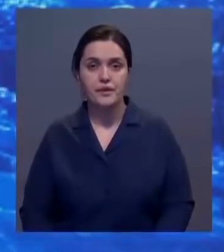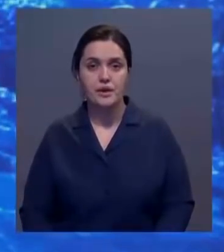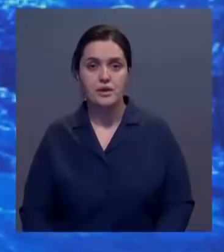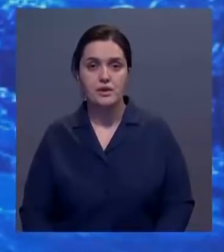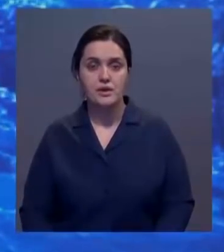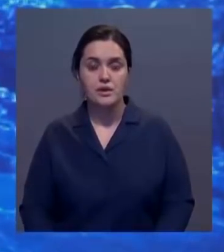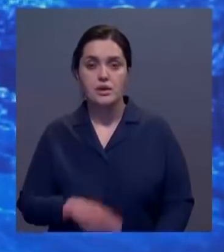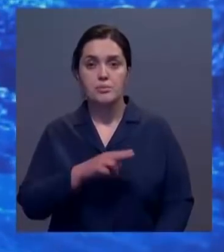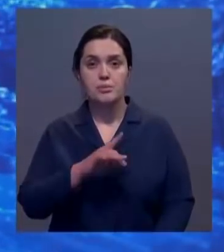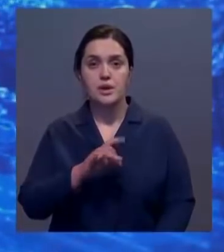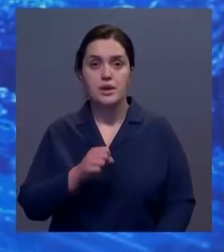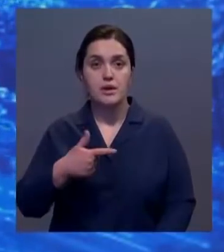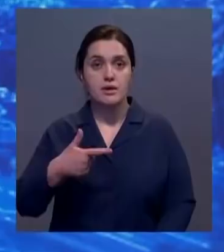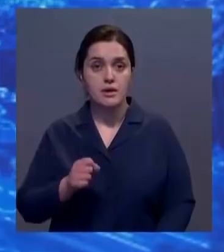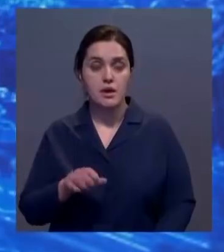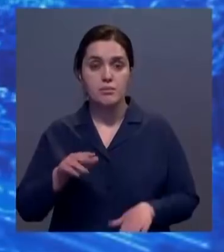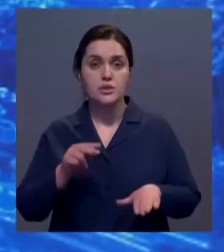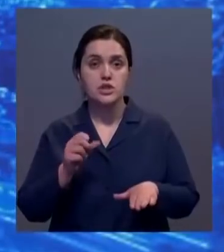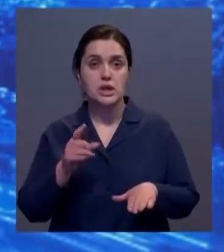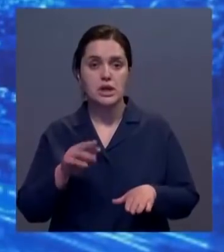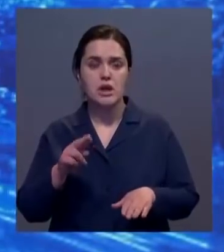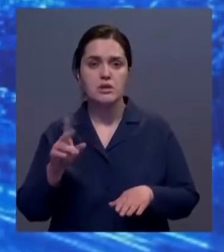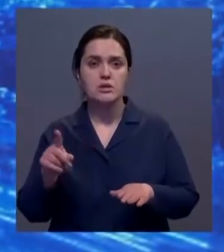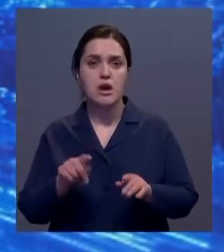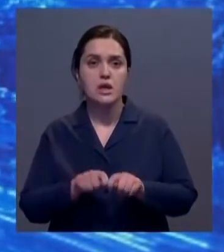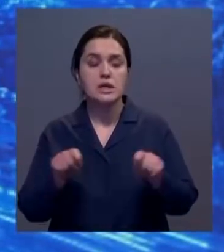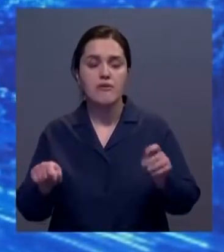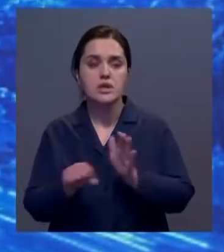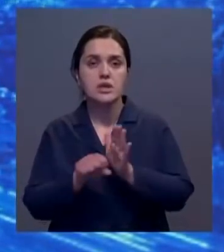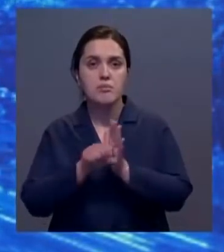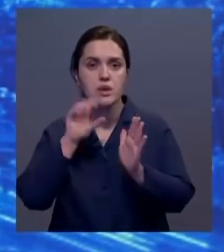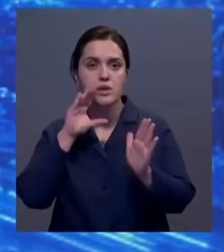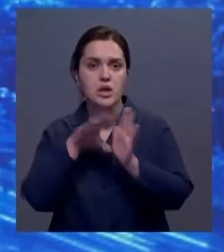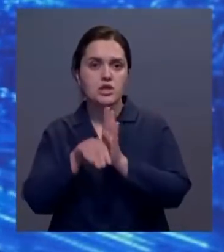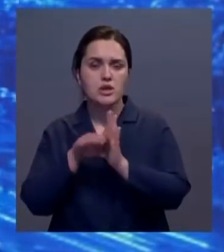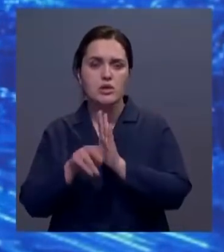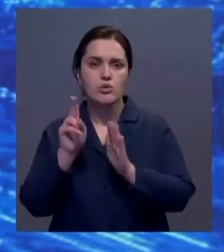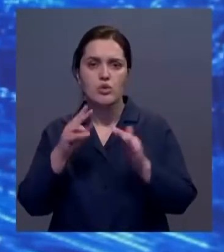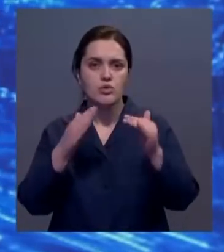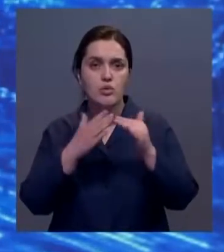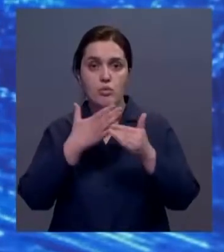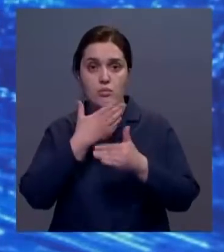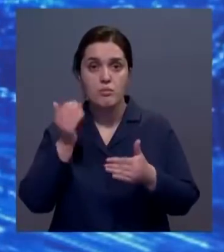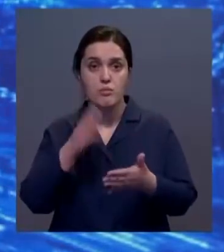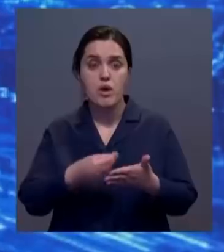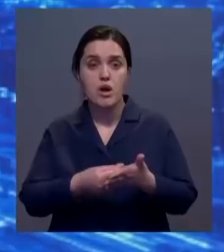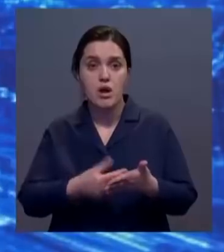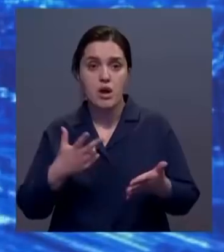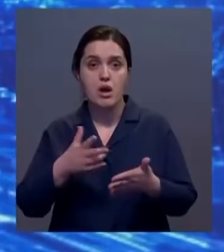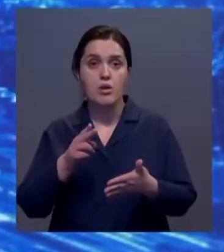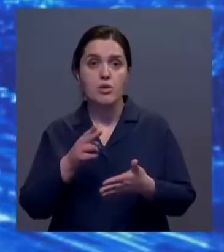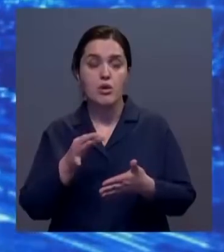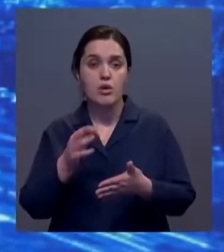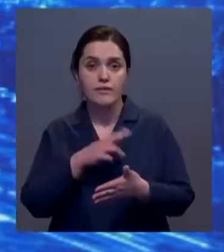В Праге открываются зимние ночлежки для бездомных. Особенностью этого года станет всеобщее тестирование постояльцев на